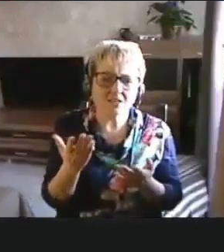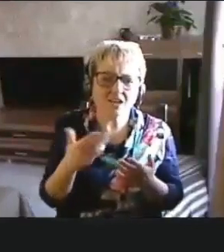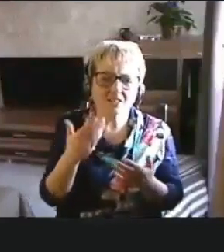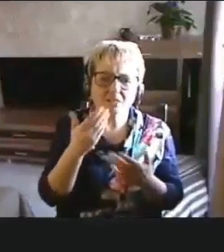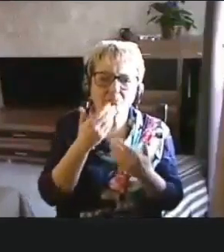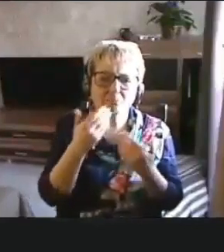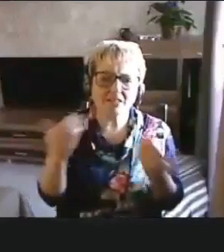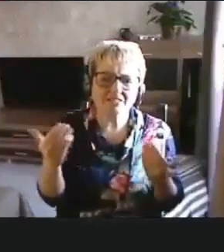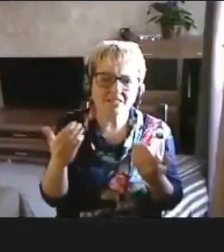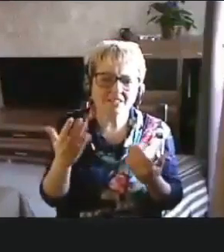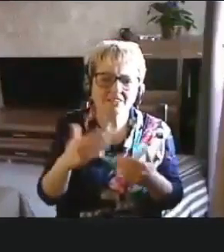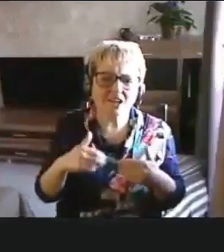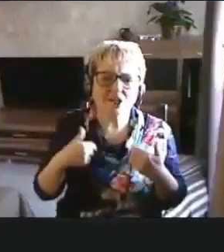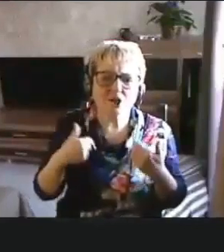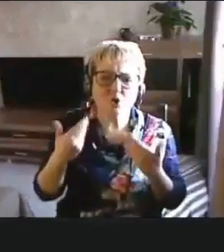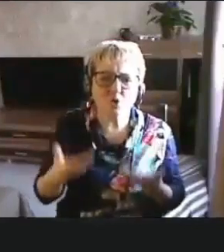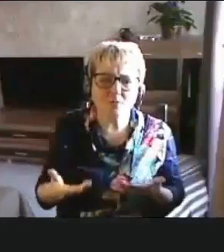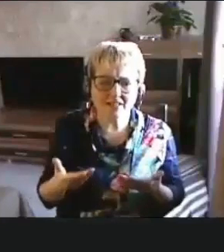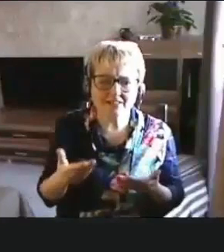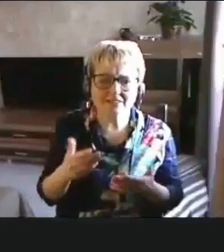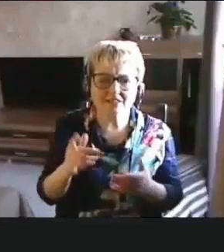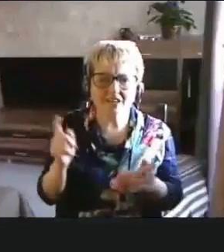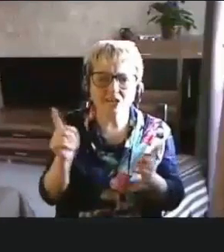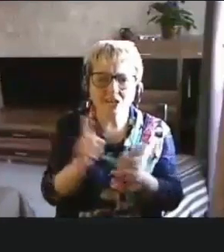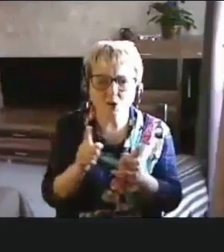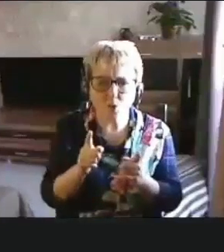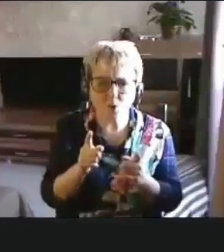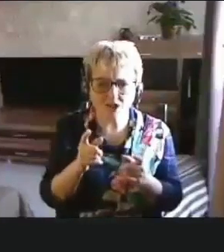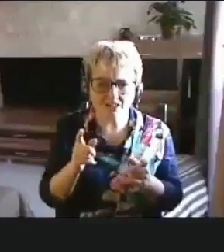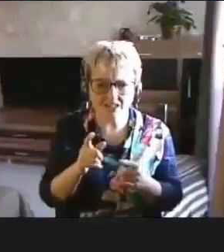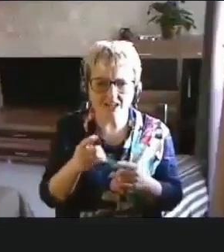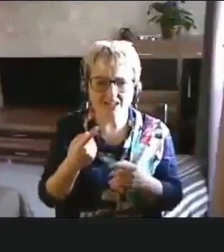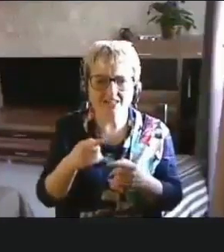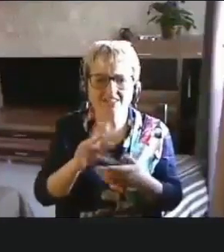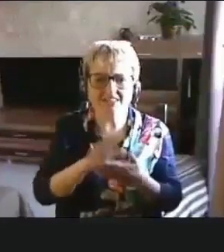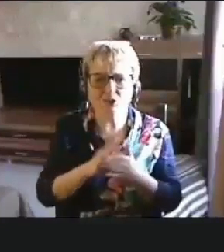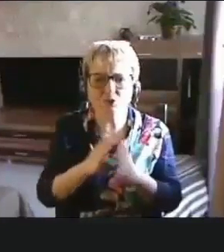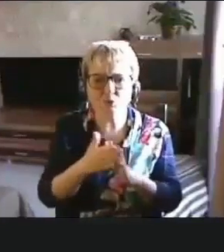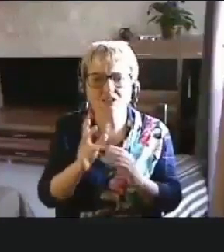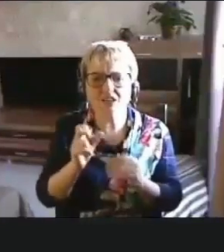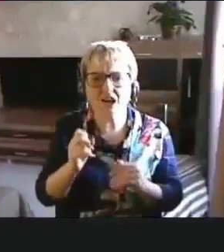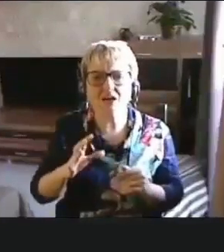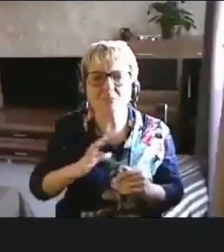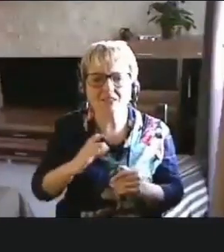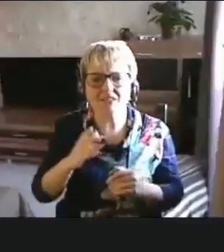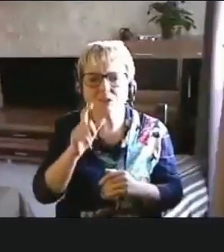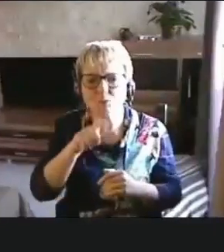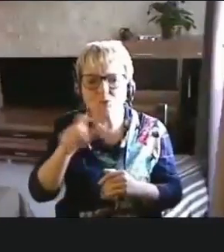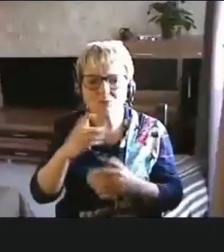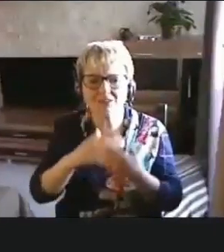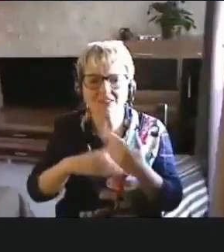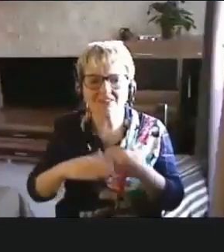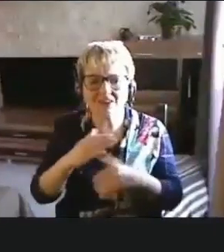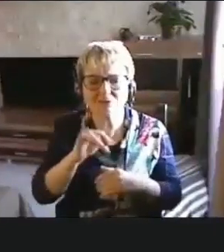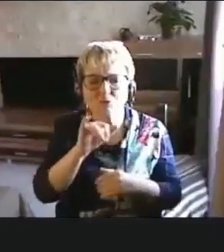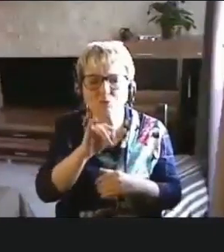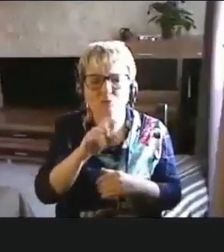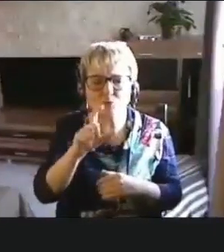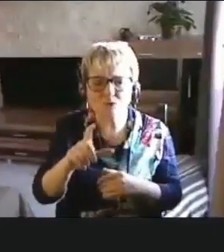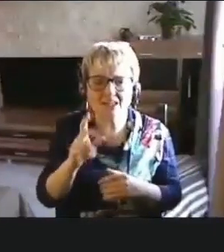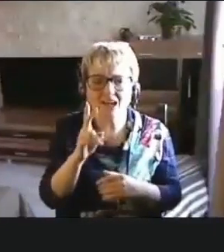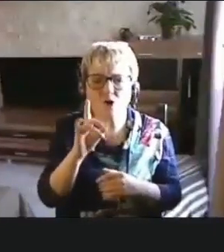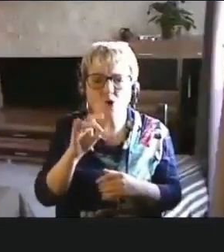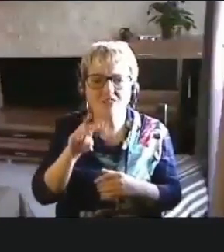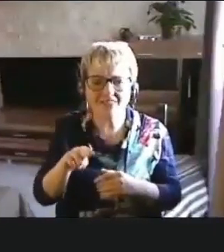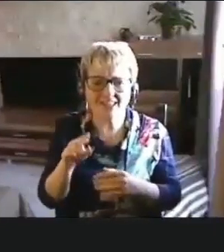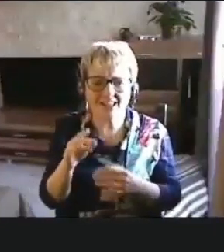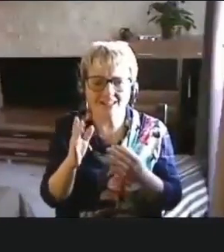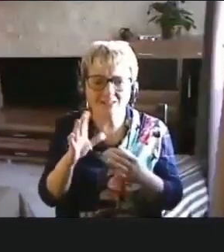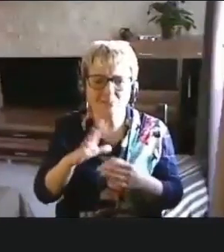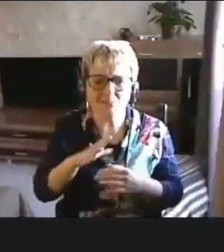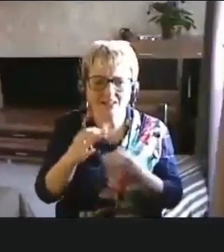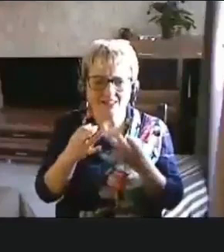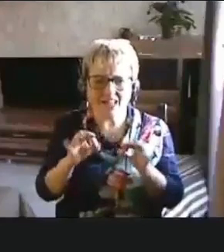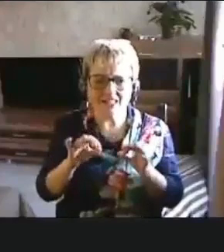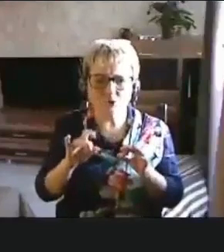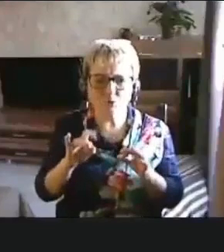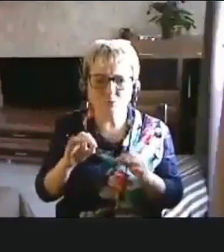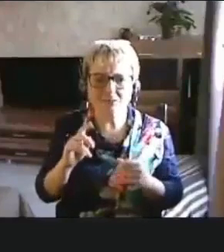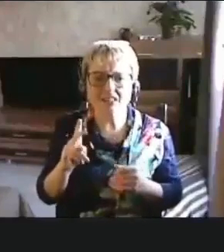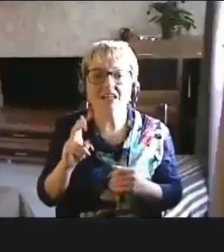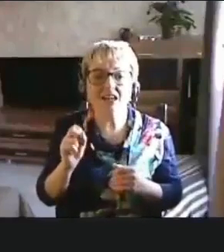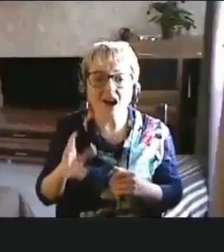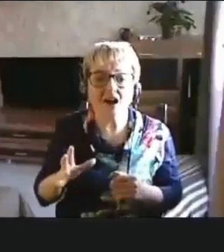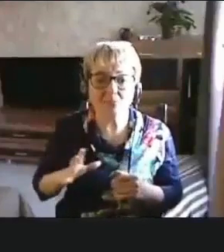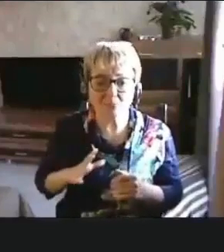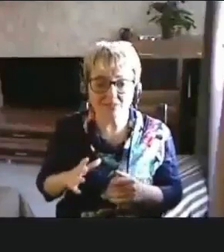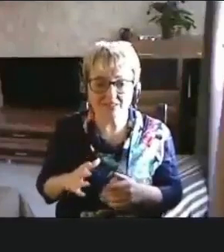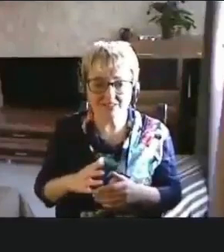последние такие рекомендации, как быть, коротко, в этой ситуации людям с инвалидностью, чтобы у них контент был более доступным. Как